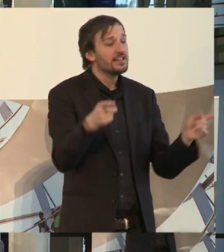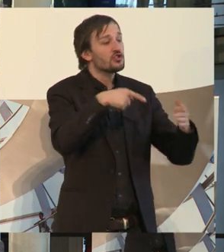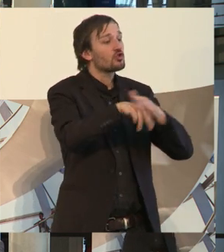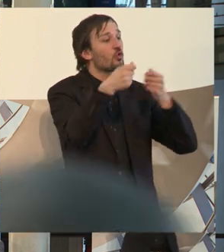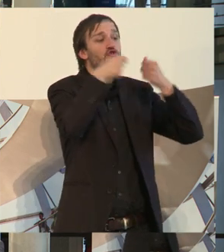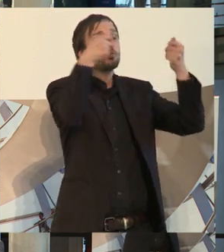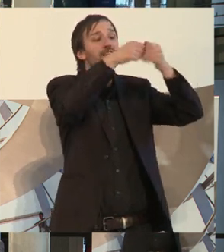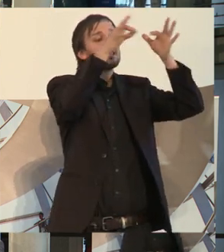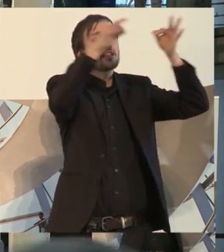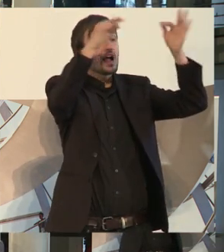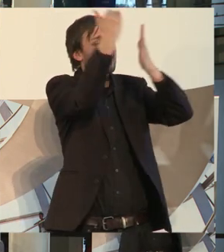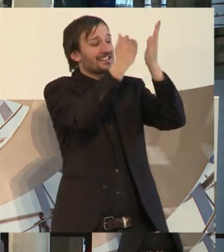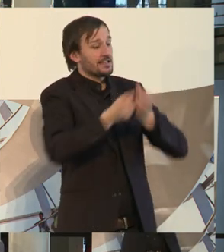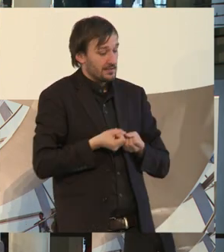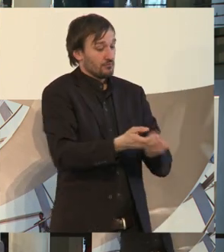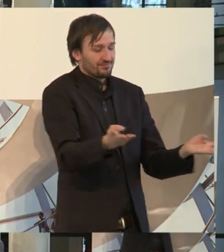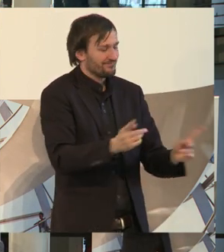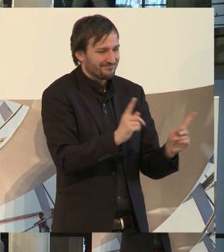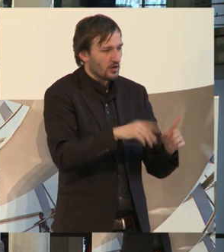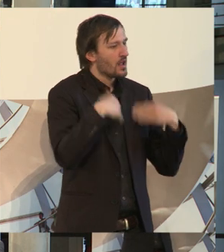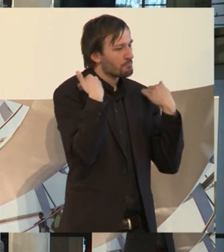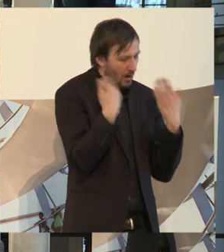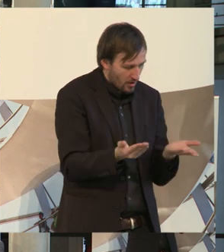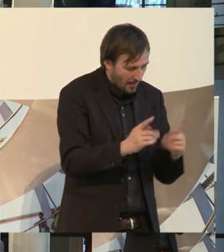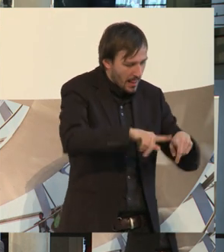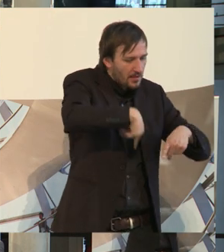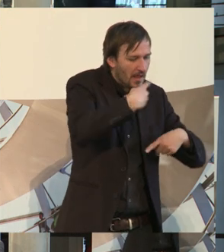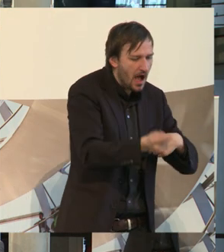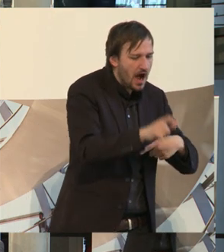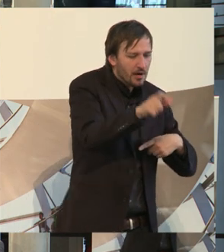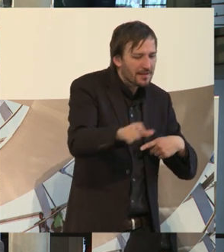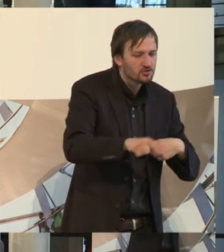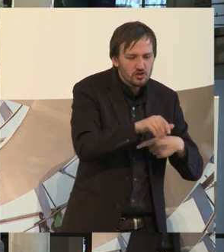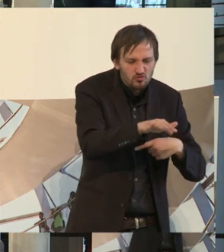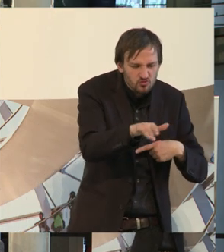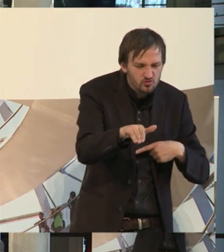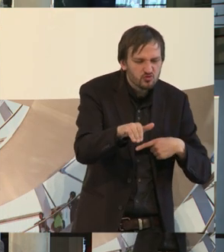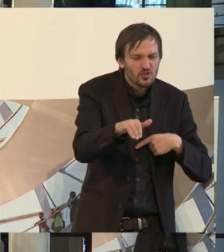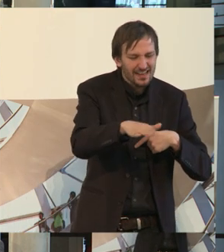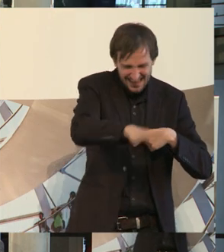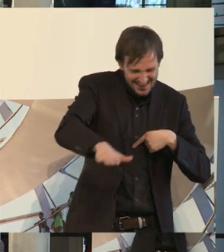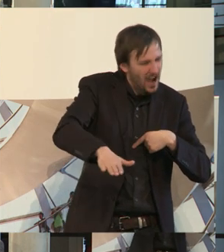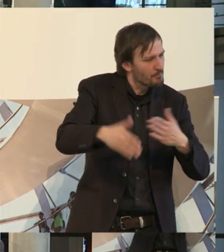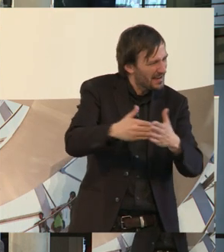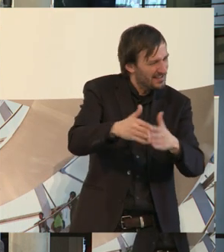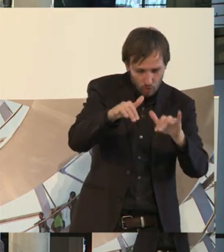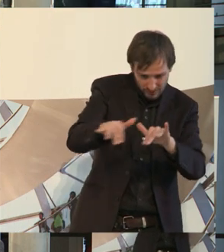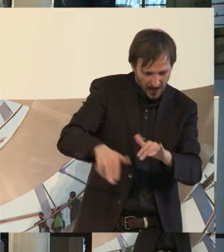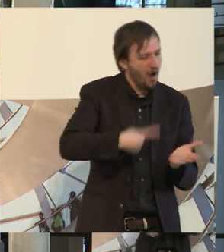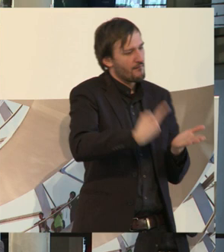ein Gesetz verabschiedet hat, sondern weil nach der Wende die Eltern von behinderten Kindern das eingefordert hat und die